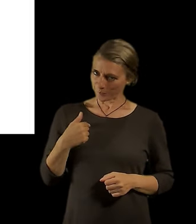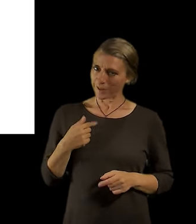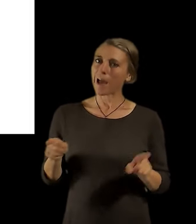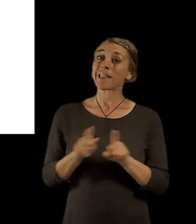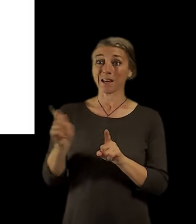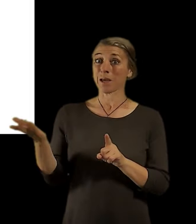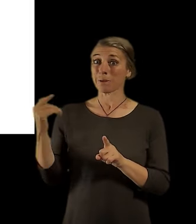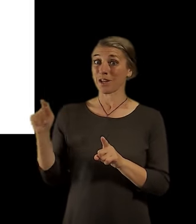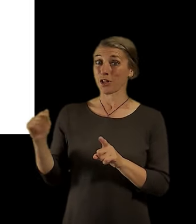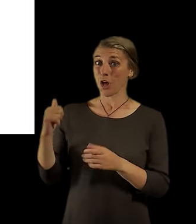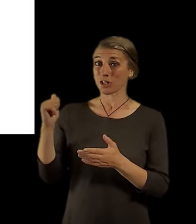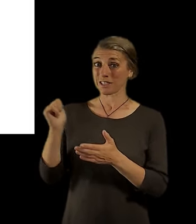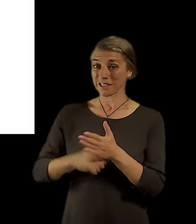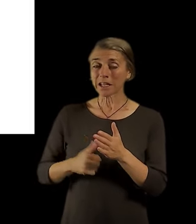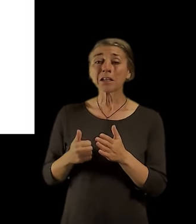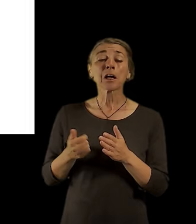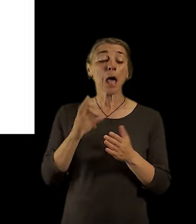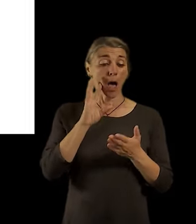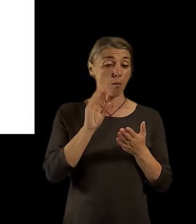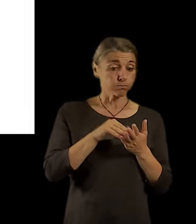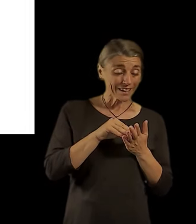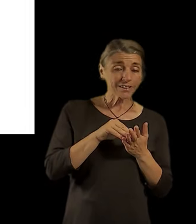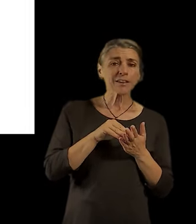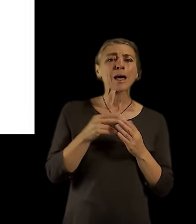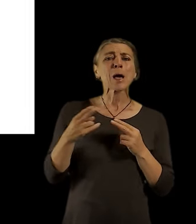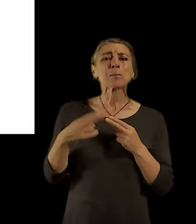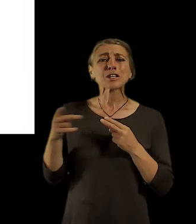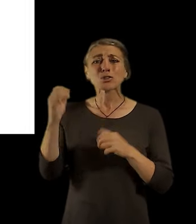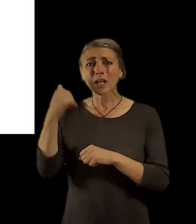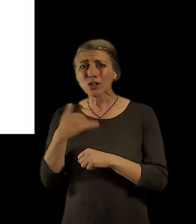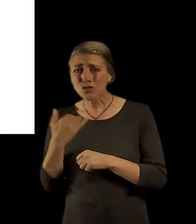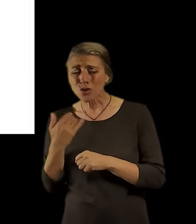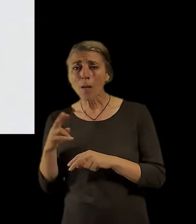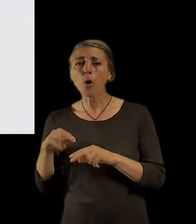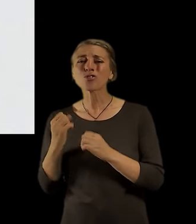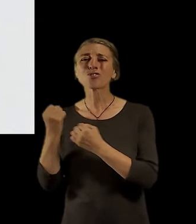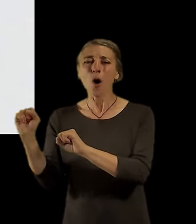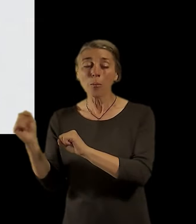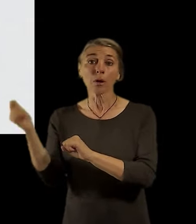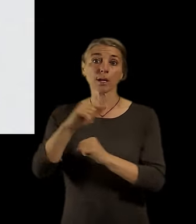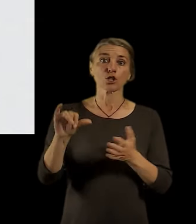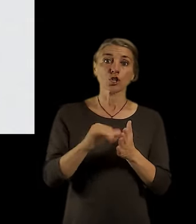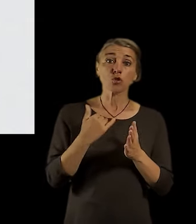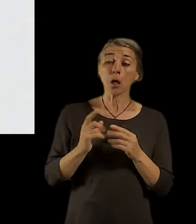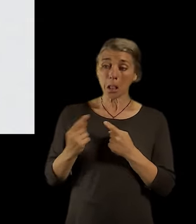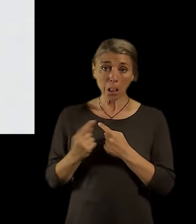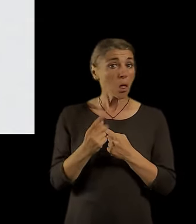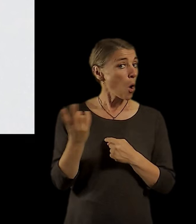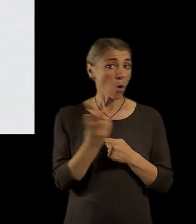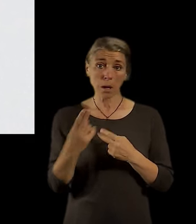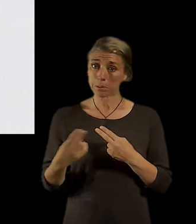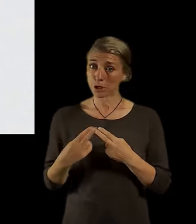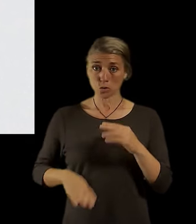minut do základní i střední školy ve Zlíně. Tak a teď už k tomu 15-minutovému městu.